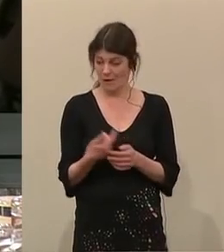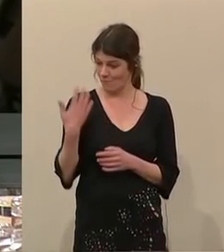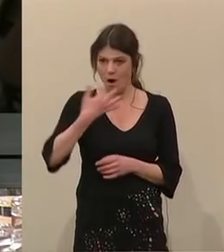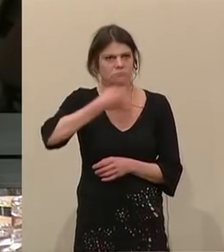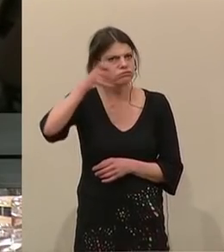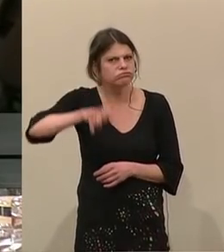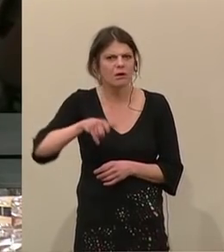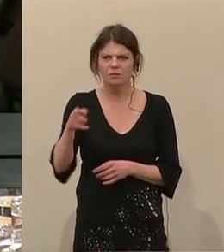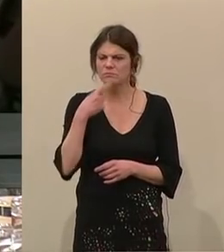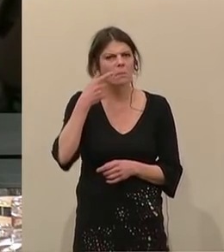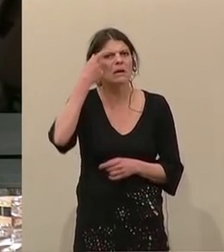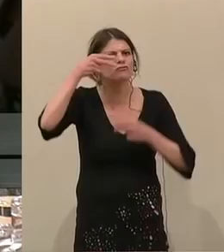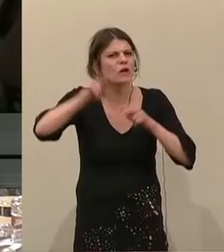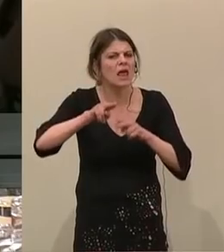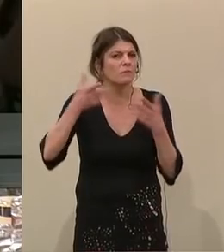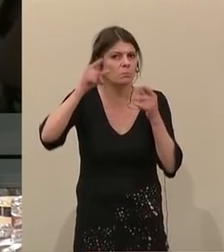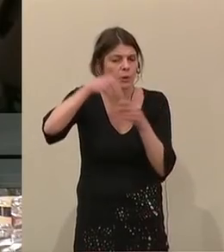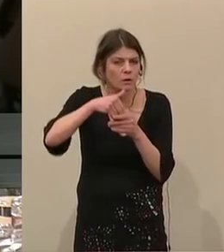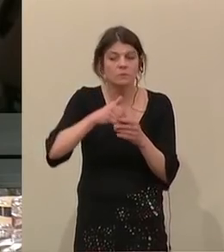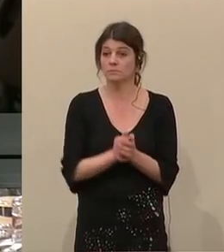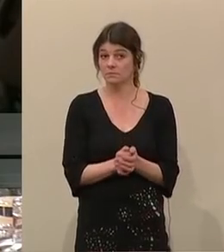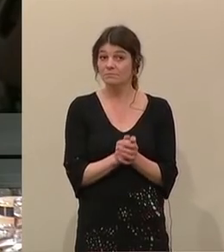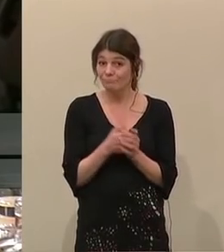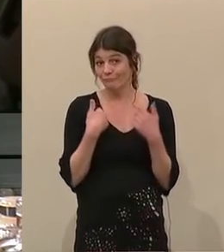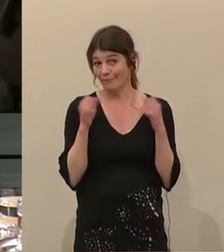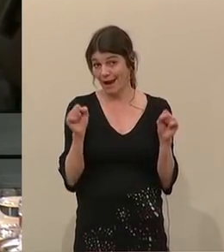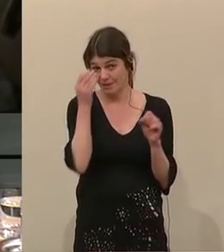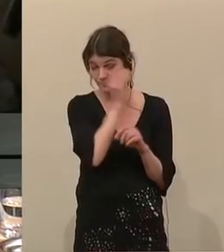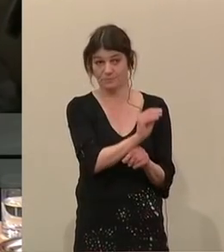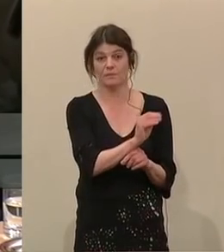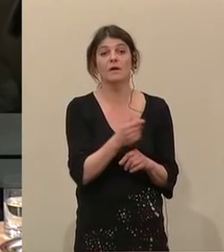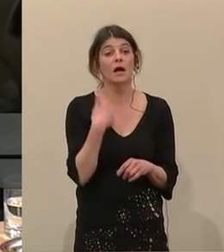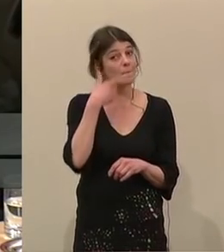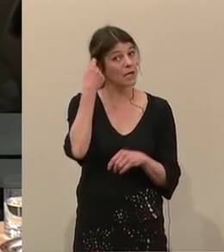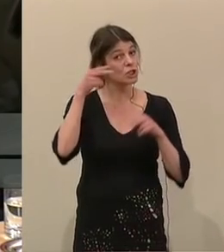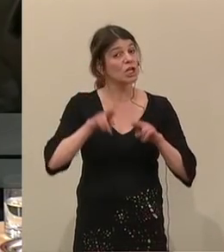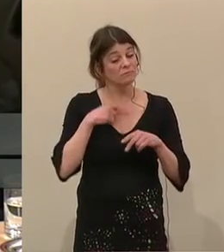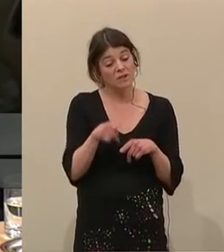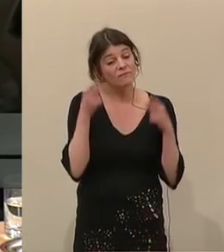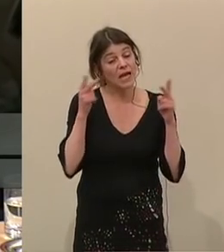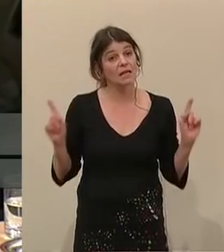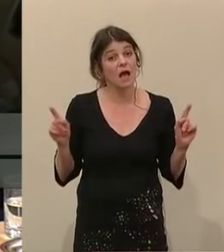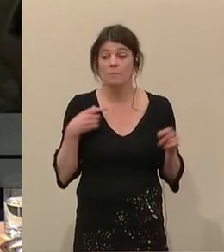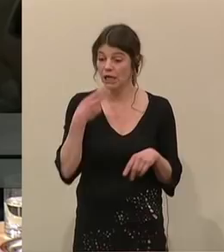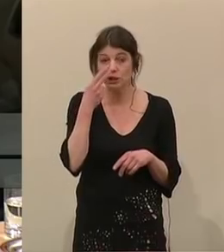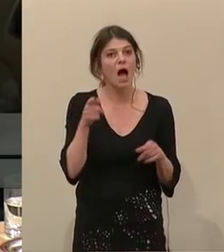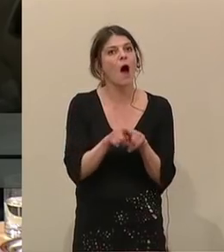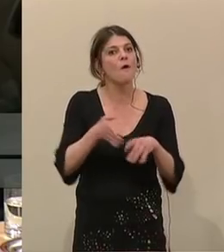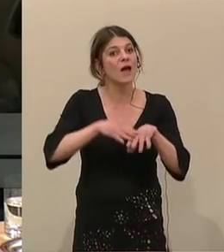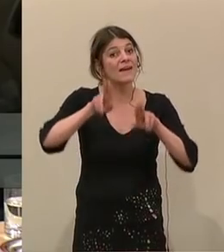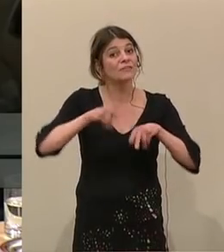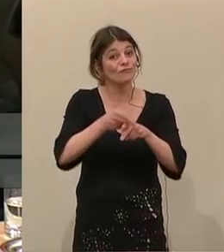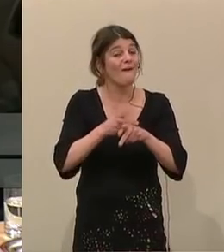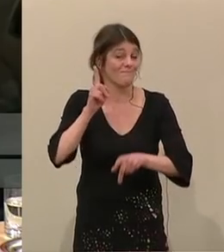Vorredner von Menschenrechten gesprochen wurde, dann kann ich Ihnen sagen, wir halten die Menschenrechte hoch, aber wir halten auch die Rechtsstaatlichkeit